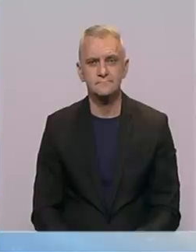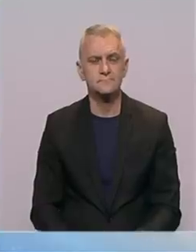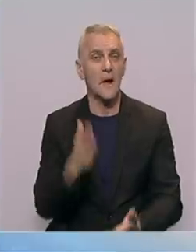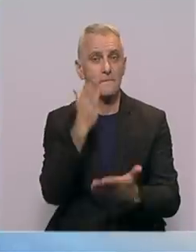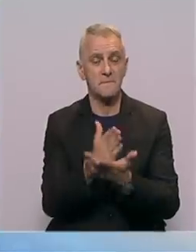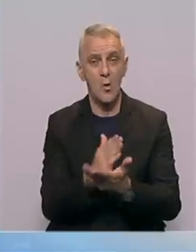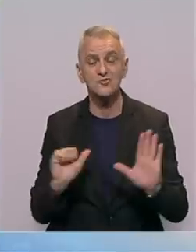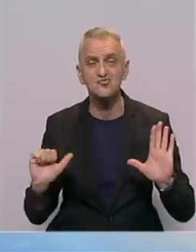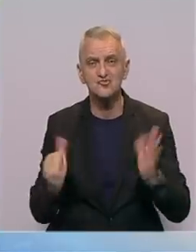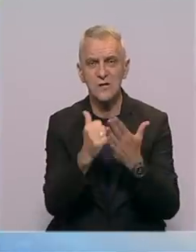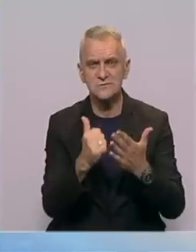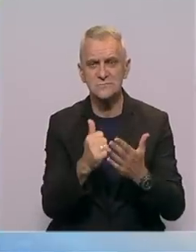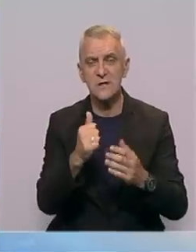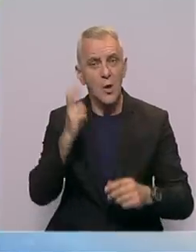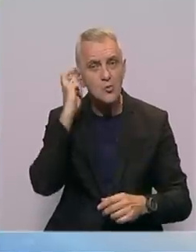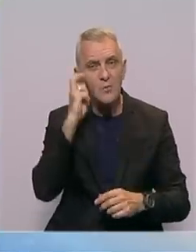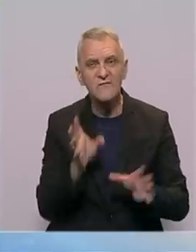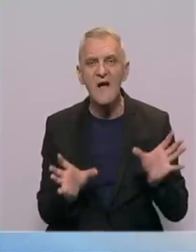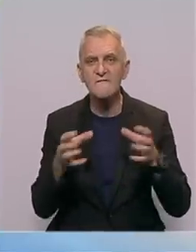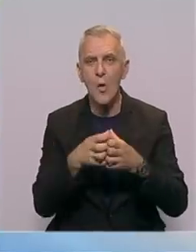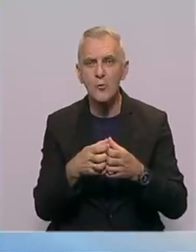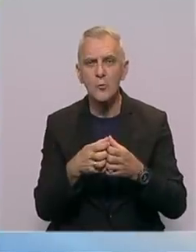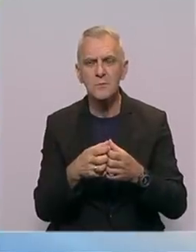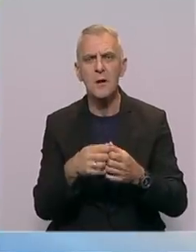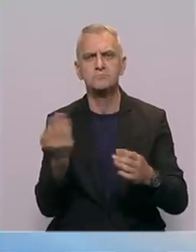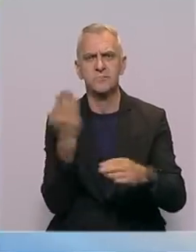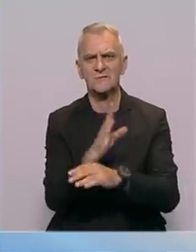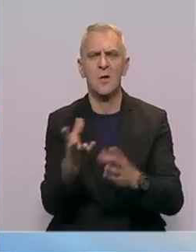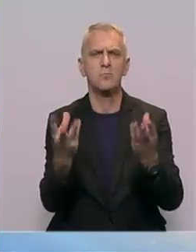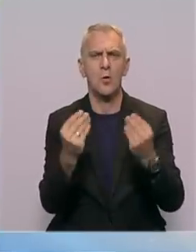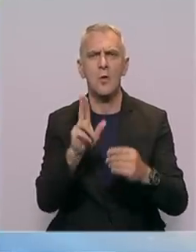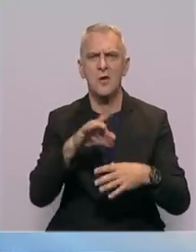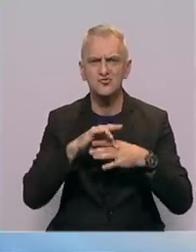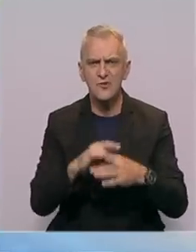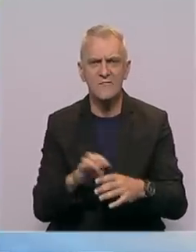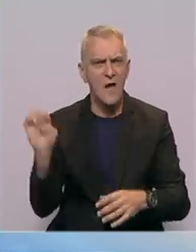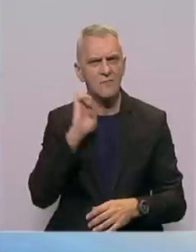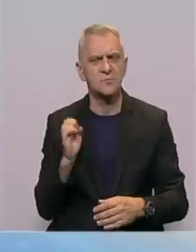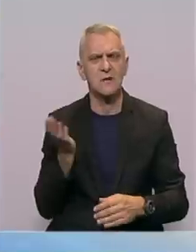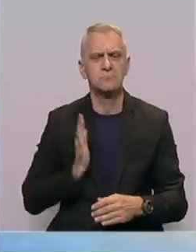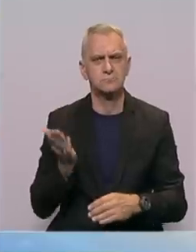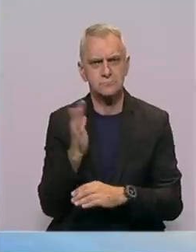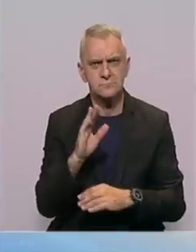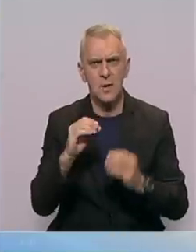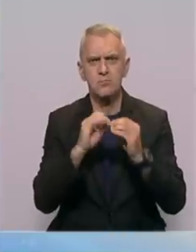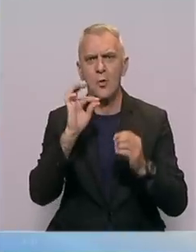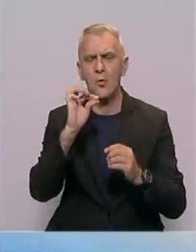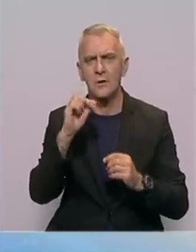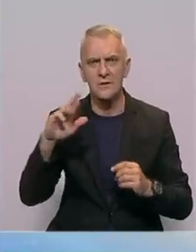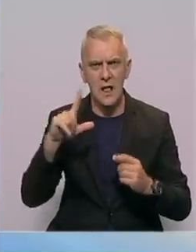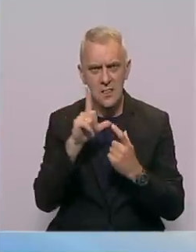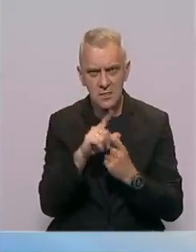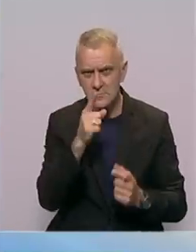Održan je 16. Dubrovnik forum, zvanica je mnogo, među njima su šef Evropske diplomacije, Žosef Borelj,